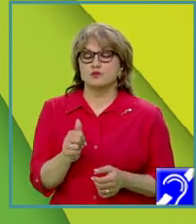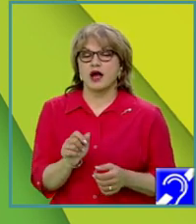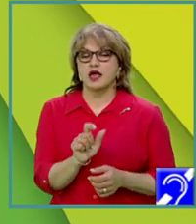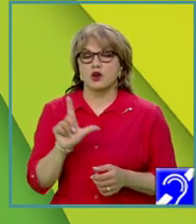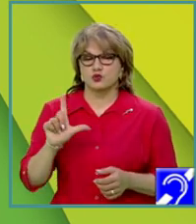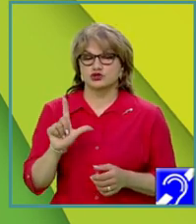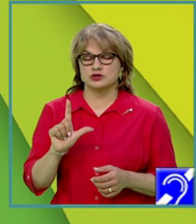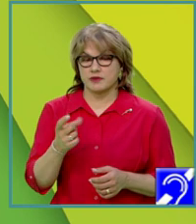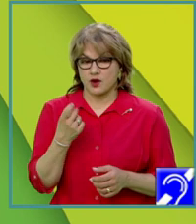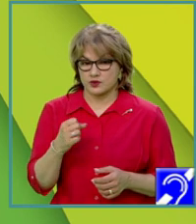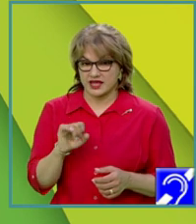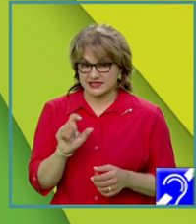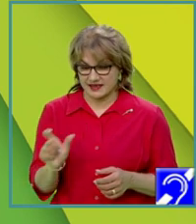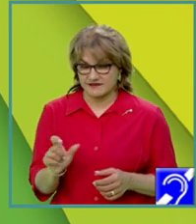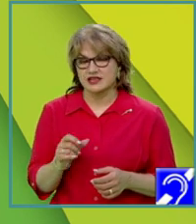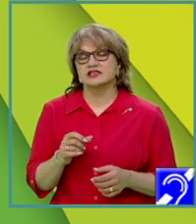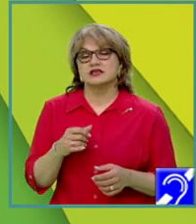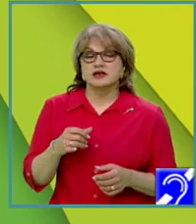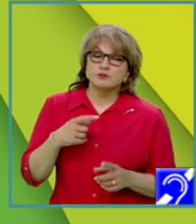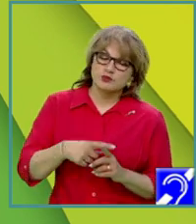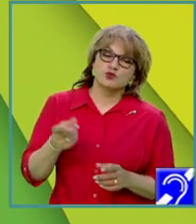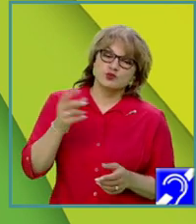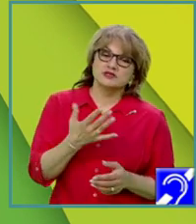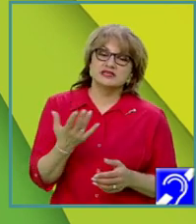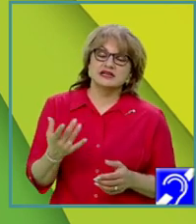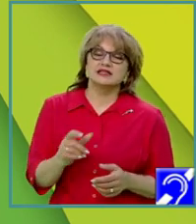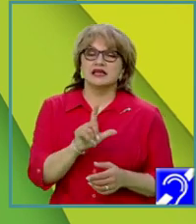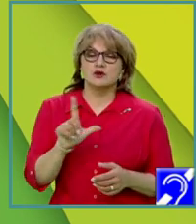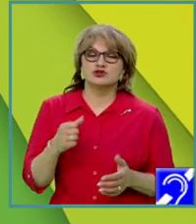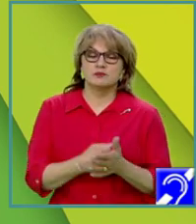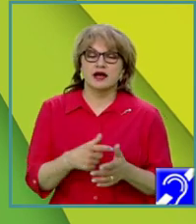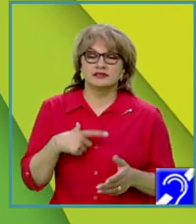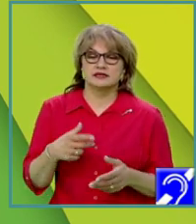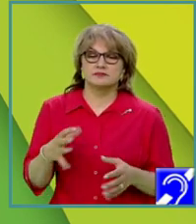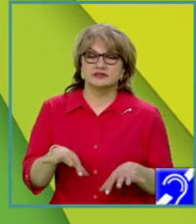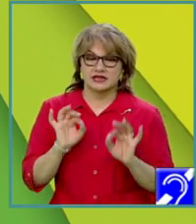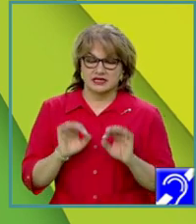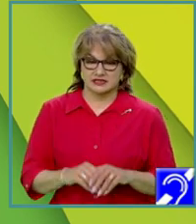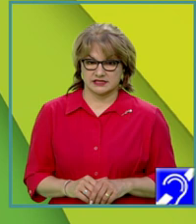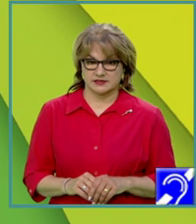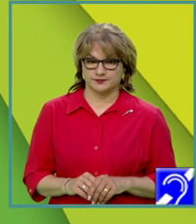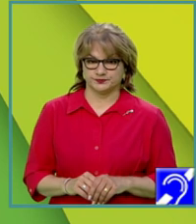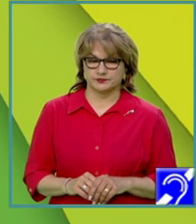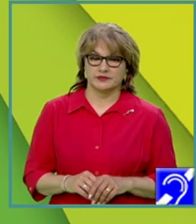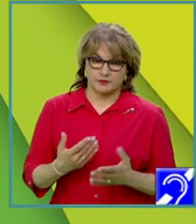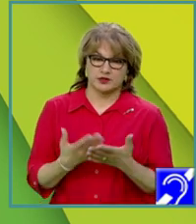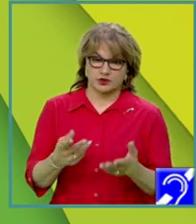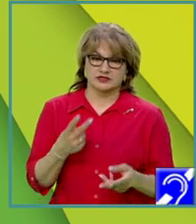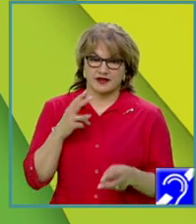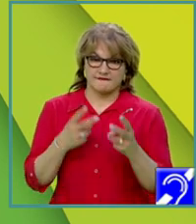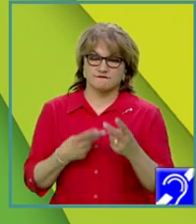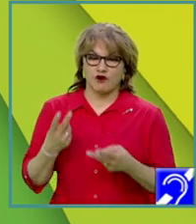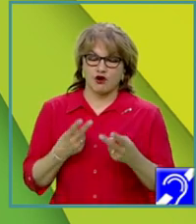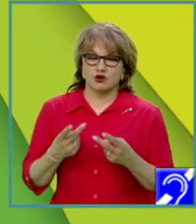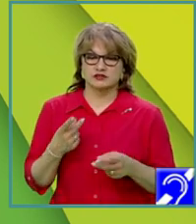și câte secvențe de lungime maximă găsim. Iar pentru asta utilizăm o variabilă în plus pe care